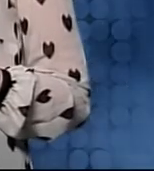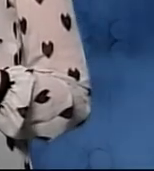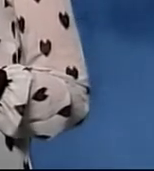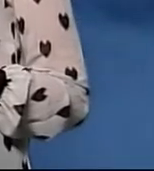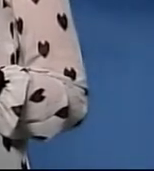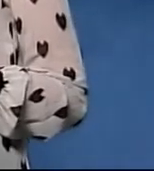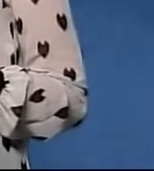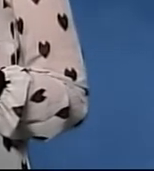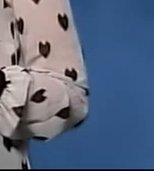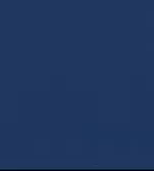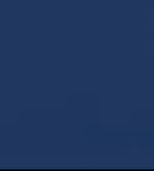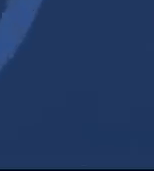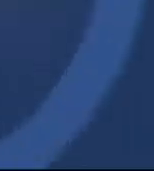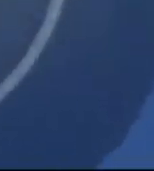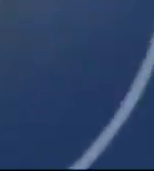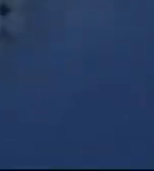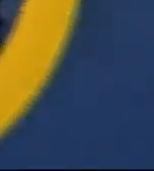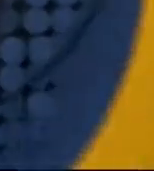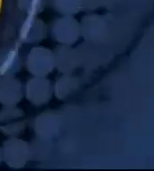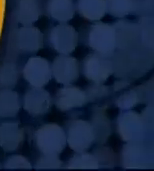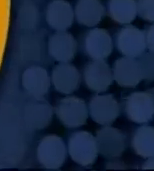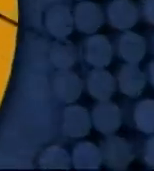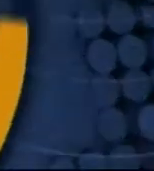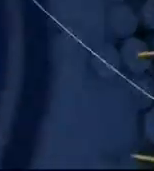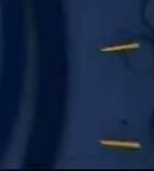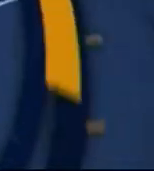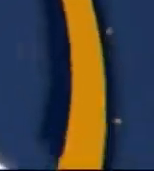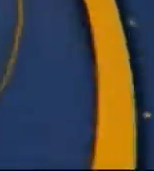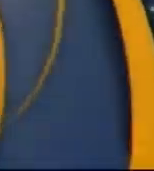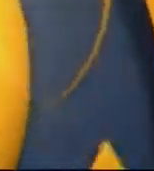нашому телеканалі. Дякую. Дякую.